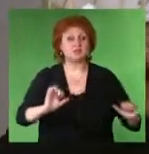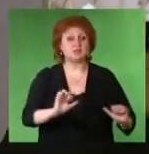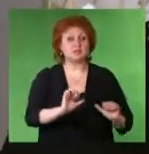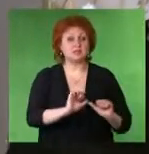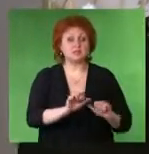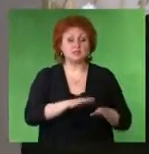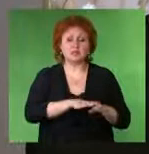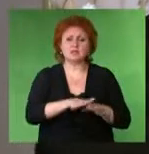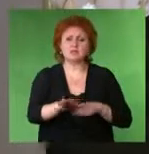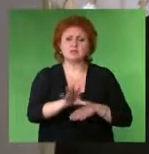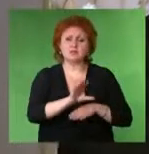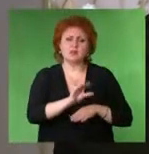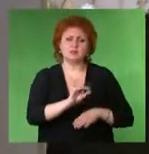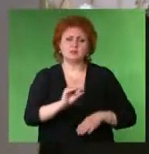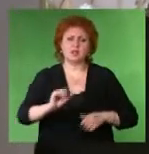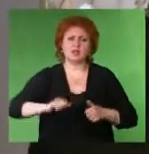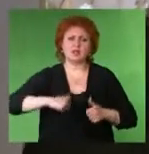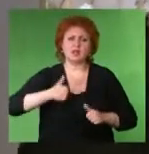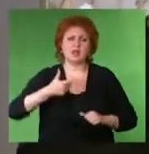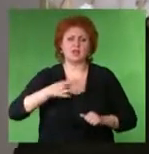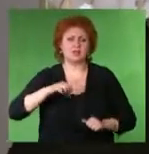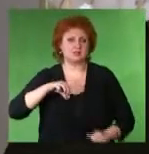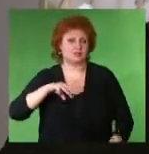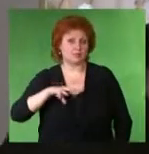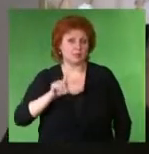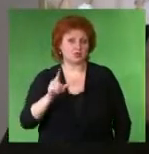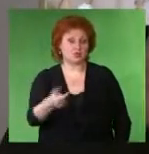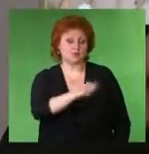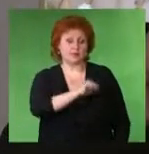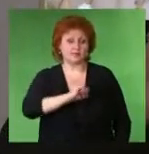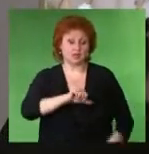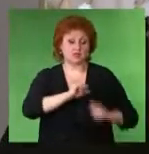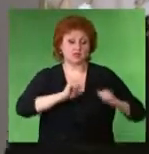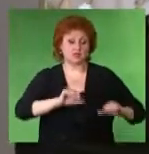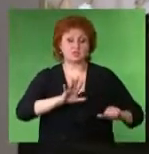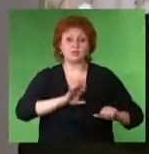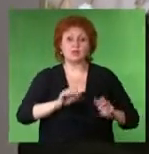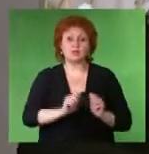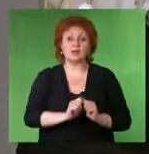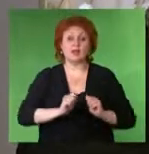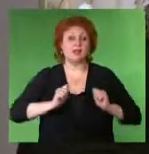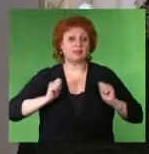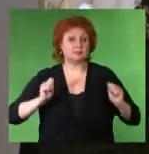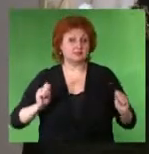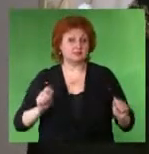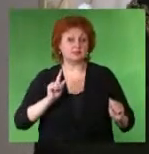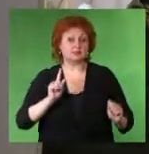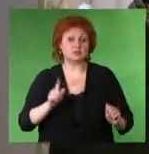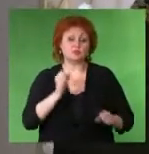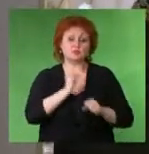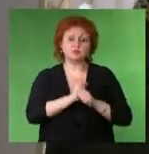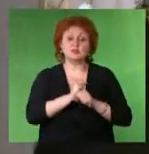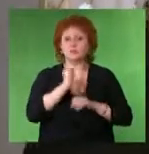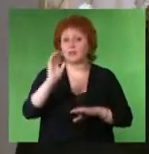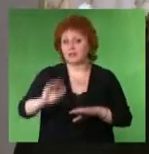Не заполнялись эгоизмом, чтобы наши сердца были открыты к тому, чтобы творить